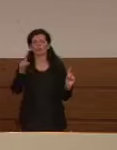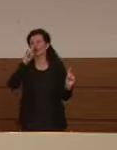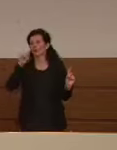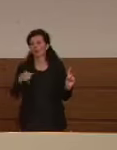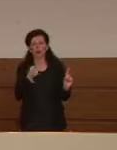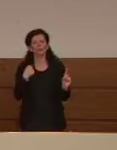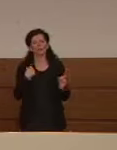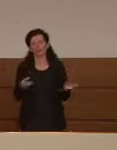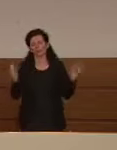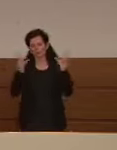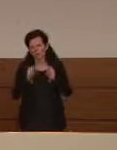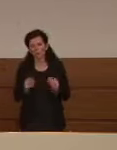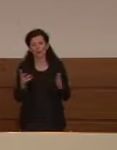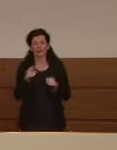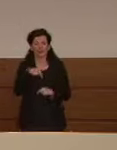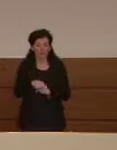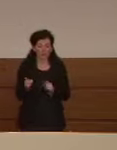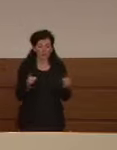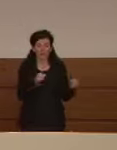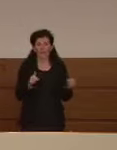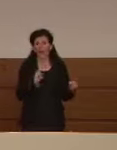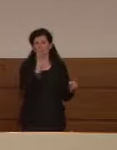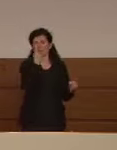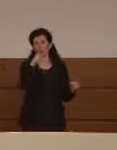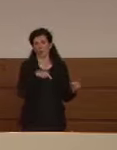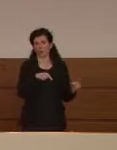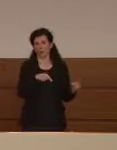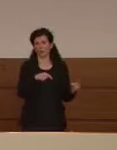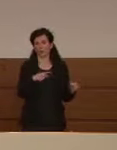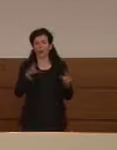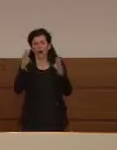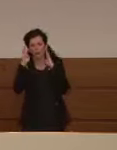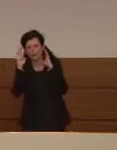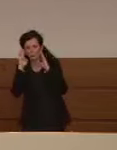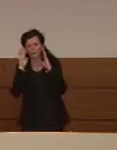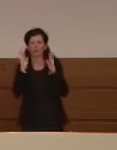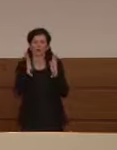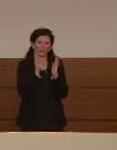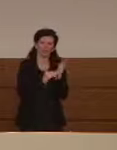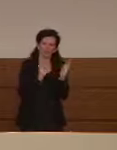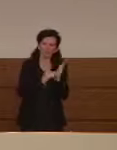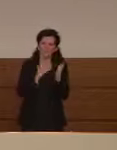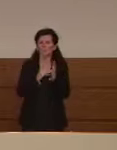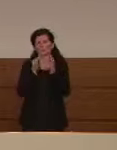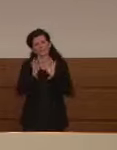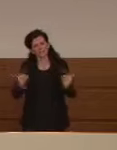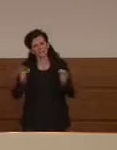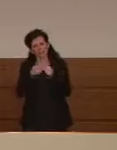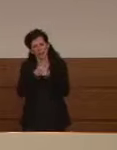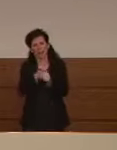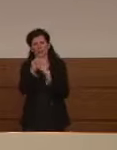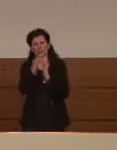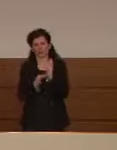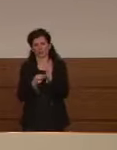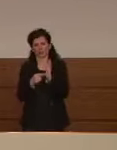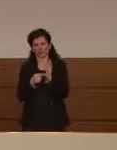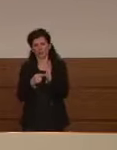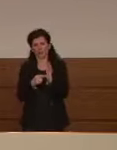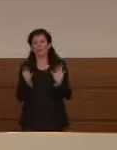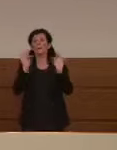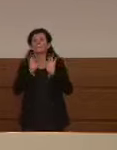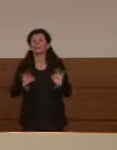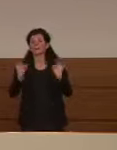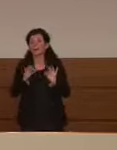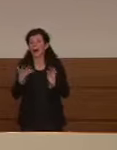stare ancora attenti cauti rispettare le raccomandazioni delle autorità sanitarie in preparazione di un'eventuale